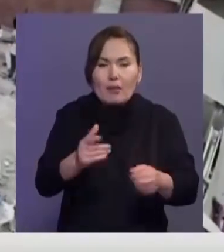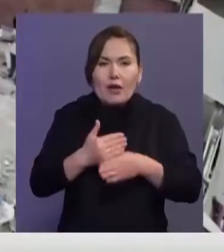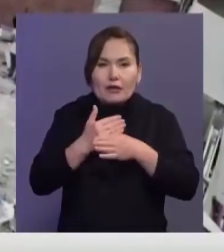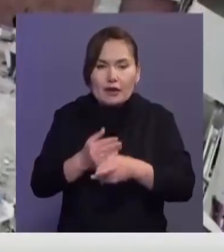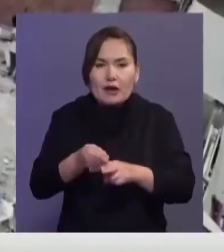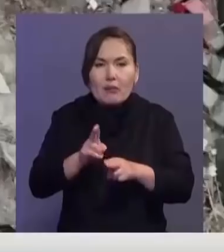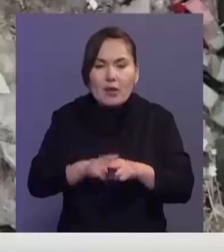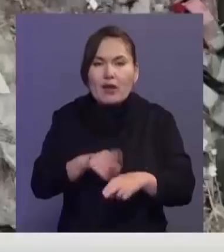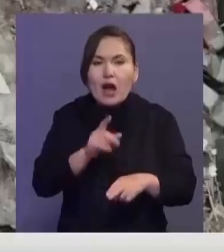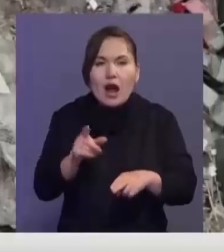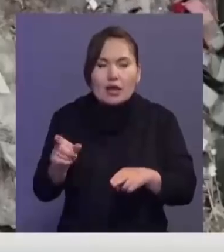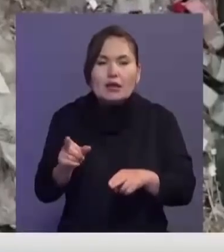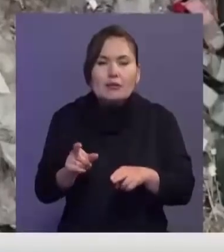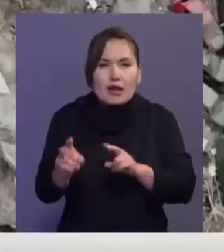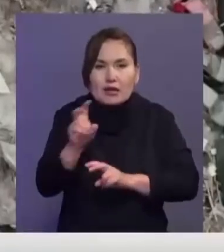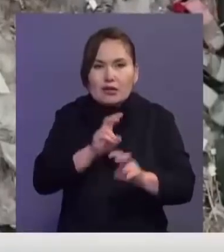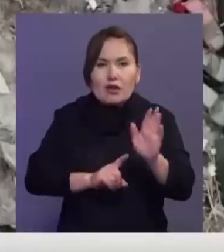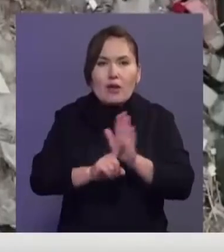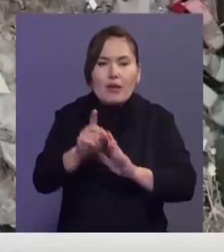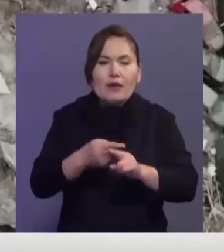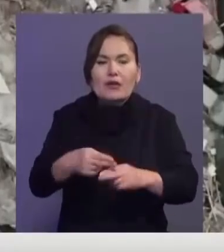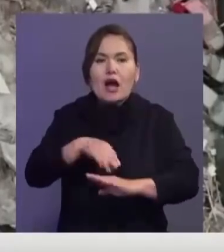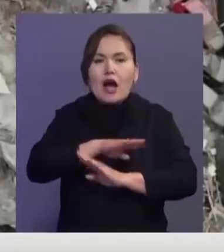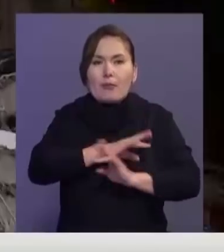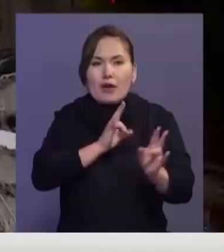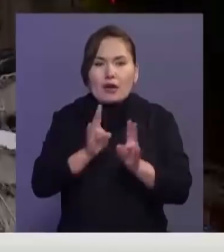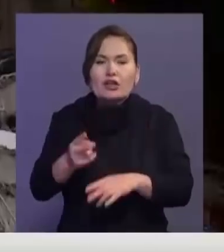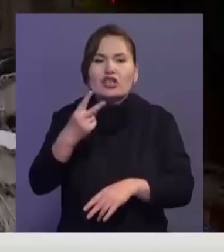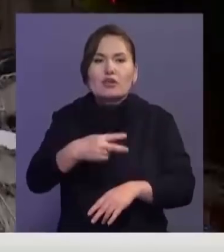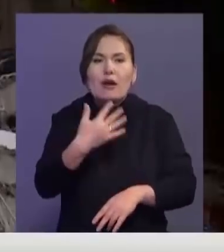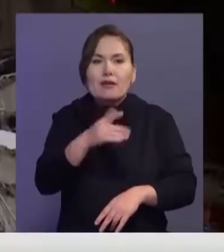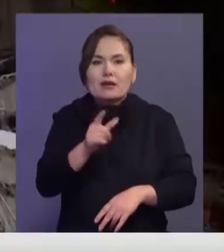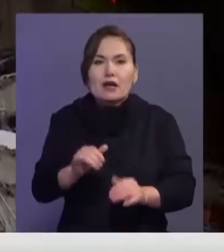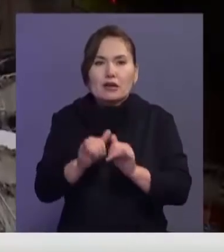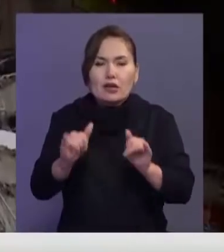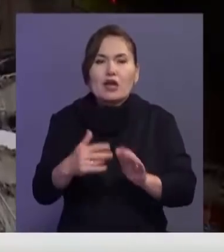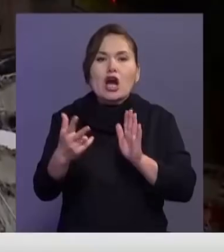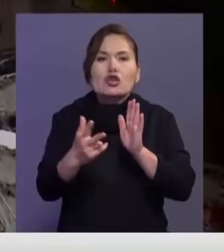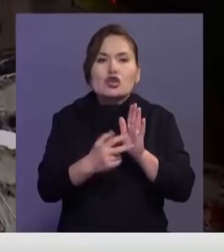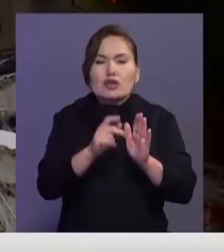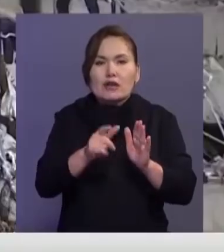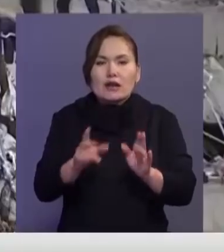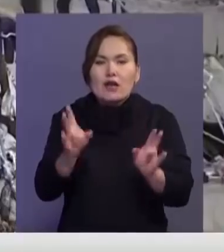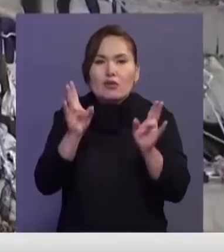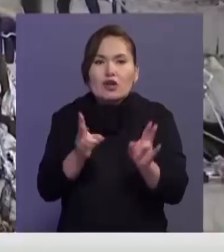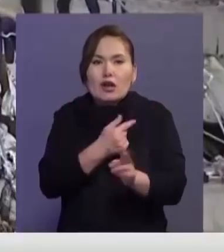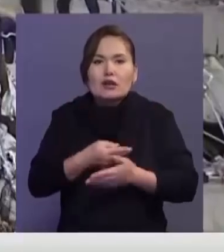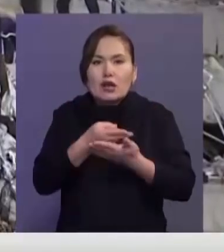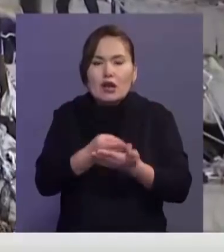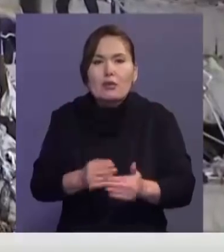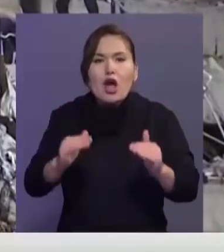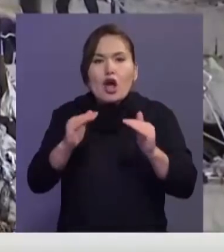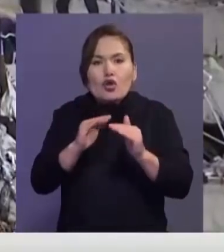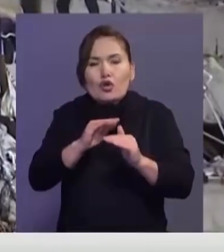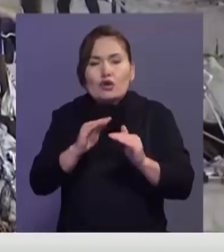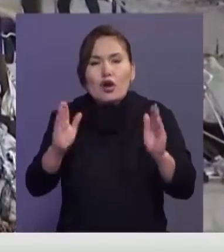бойған тұрғындар діздестіруді. Сонғы ақпарға қарағанда қазатапқандар саны 25-ке жеткен. Тағы сегі жүзден астамы жәрі қаттанды, үйінбілер